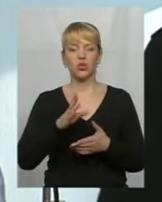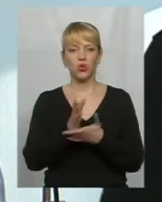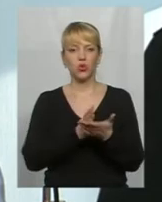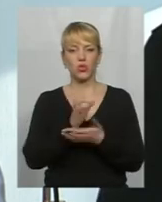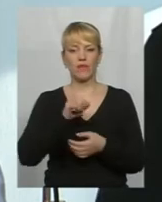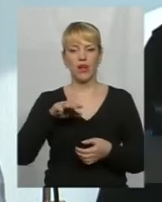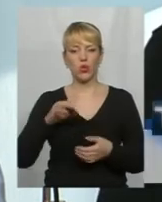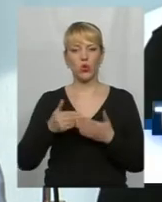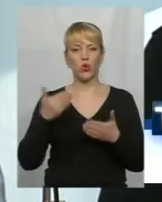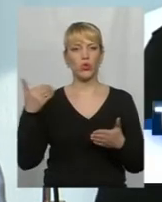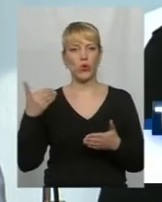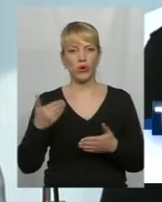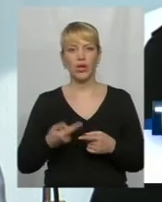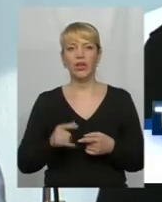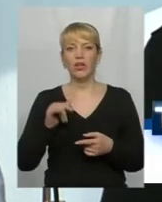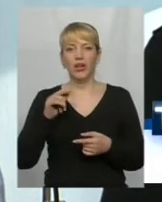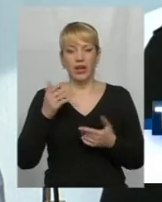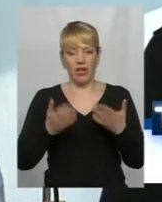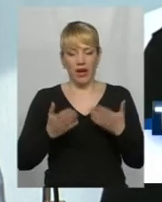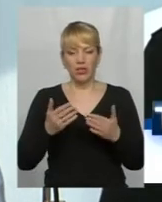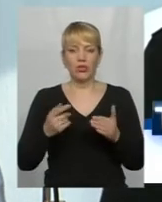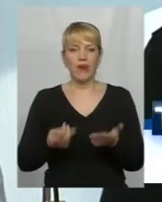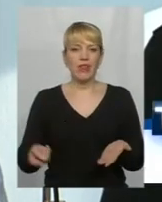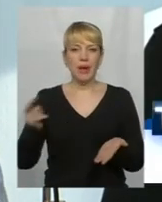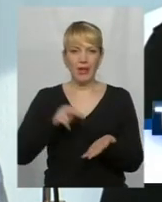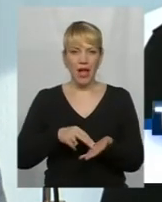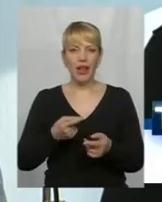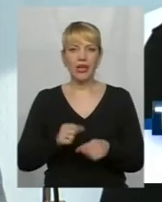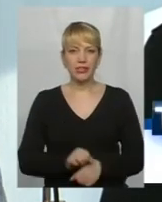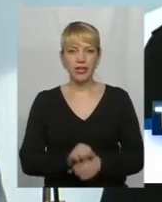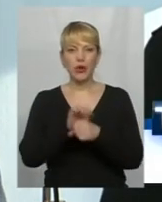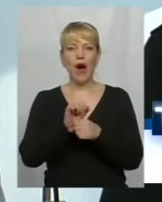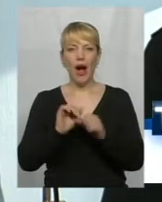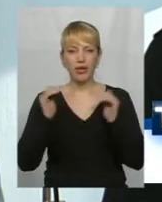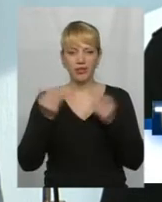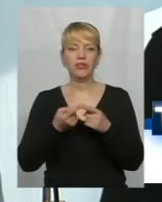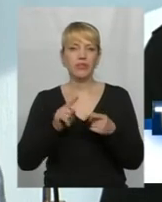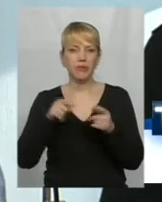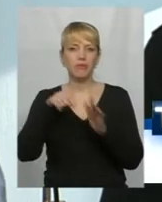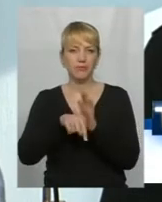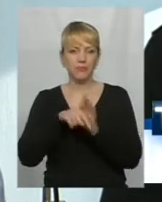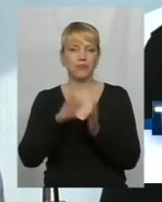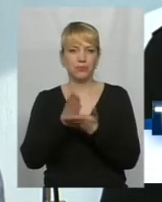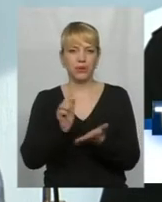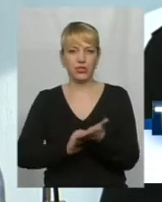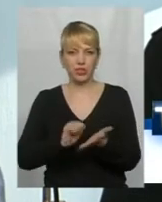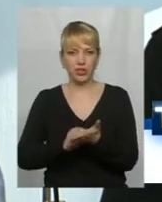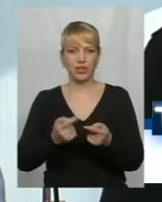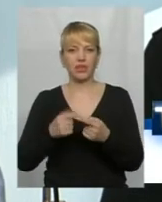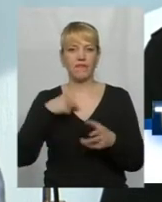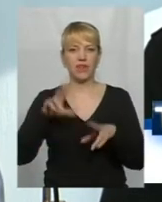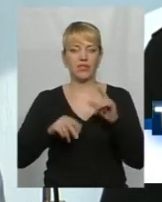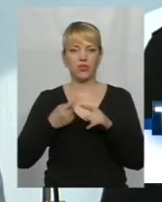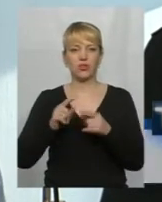в АТО до того, якщо вона піднялася на цю акцію, значить, десь була якась причина. Я вважаю, що ця